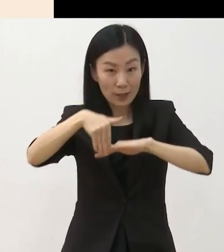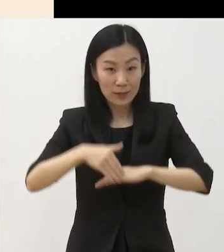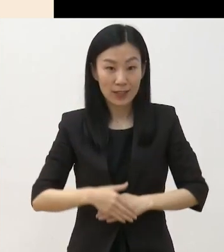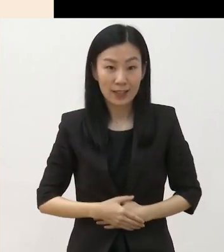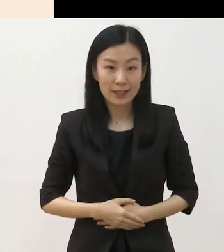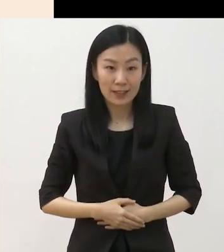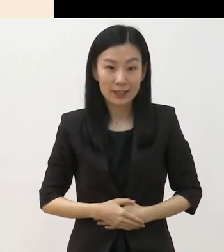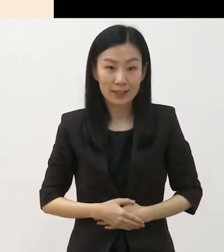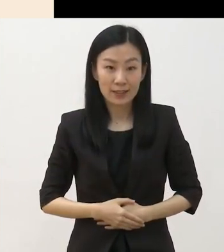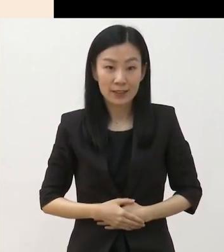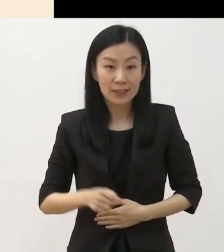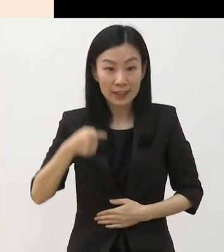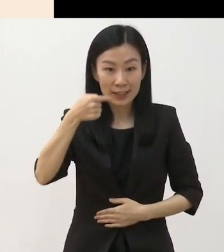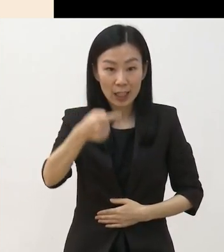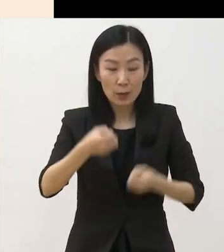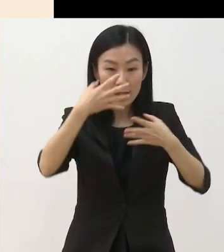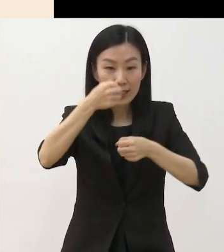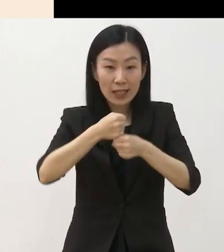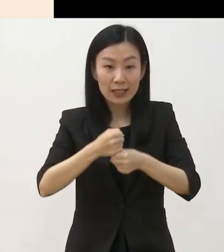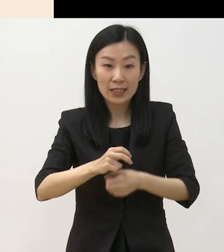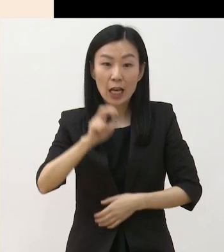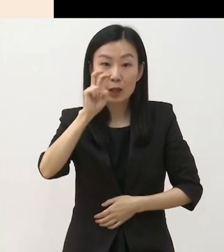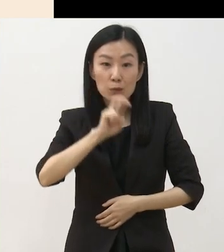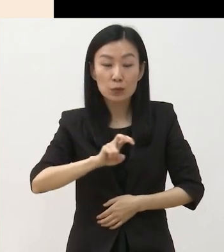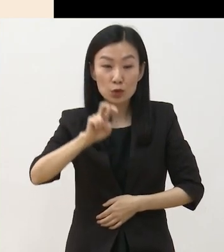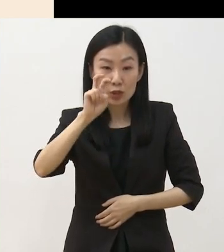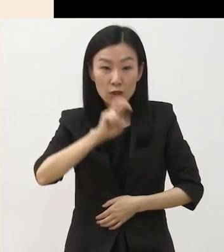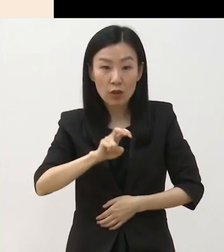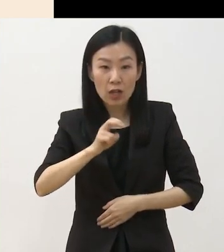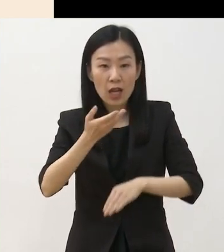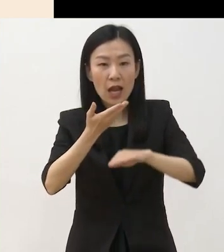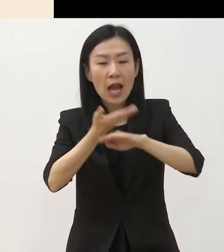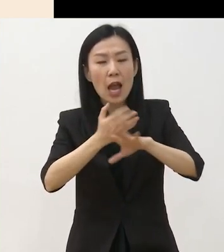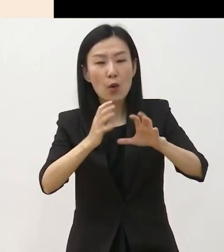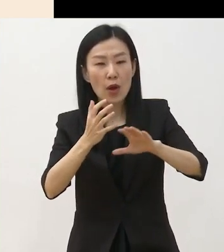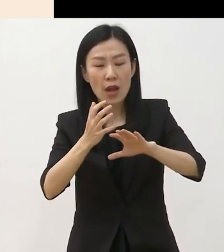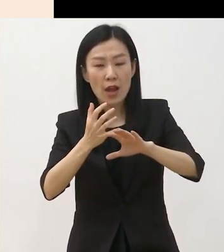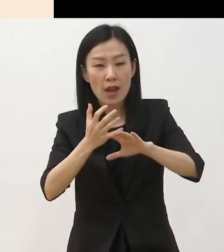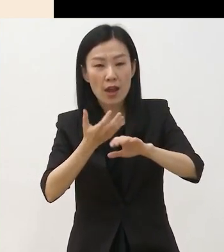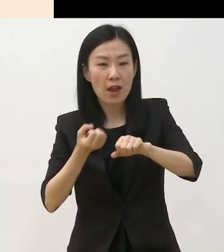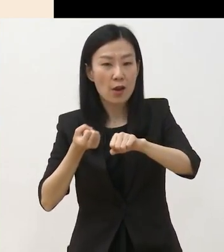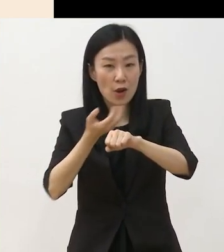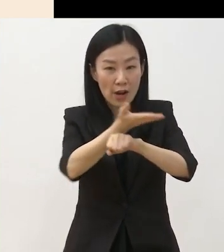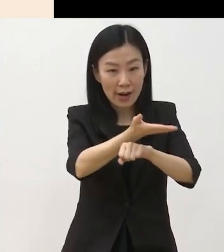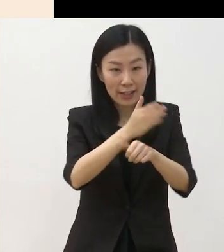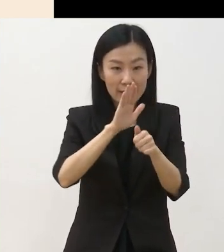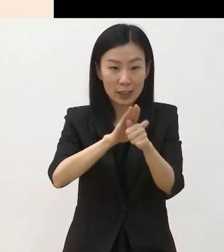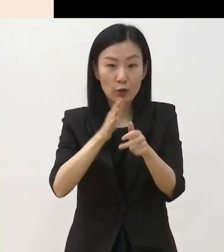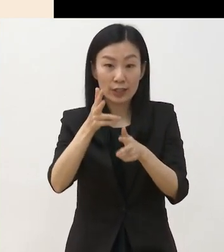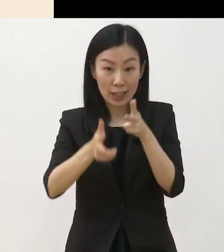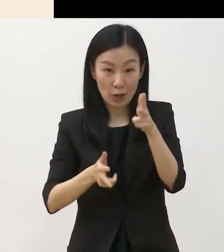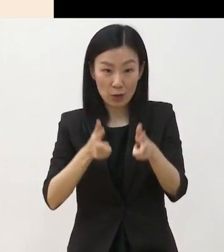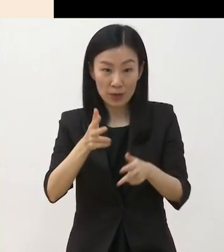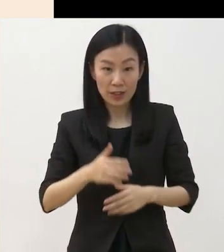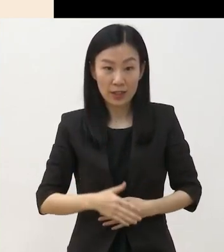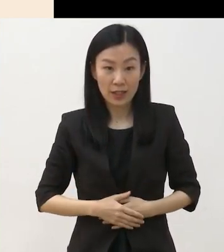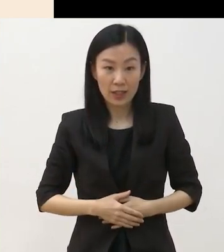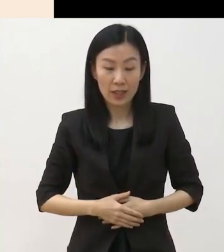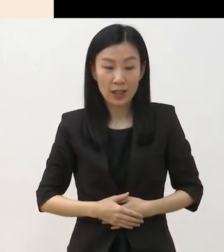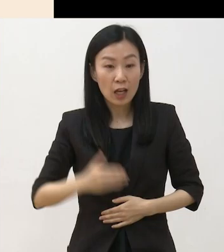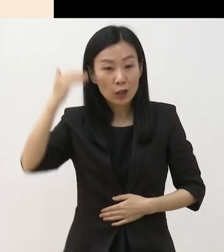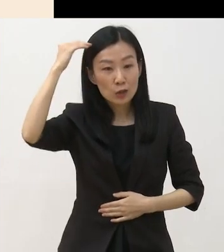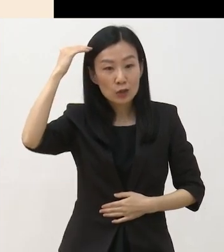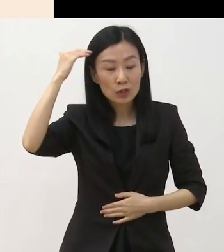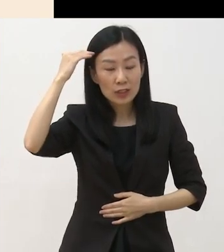다음은 창작 뮤지컬 해외 유통 지원 사업입니다 창작 뮤지컬 해외 유통 지원 사업은 국내